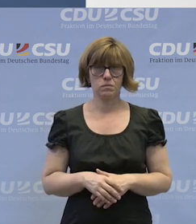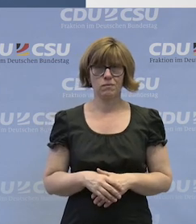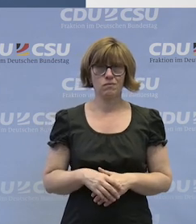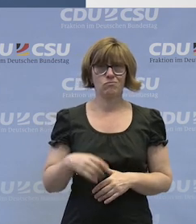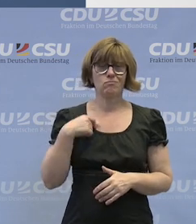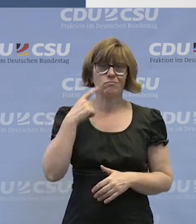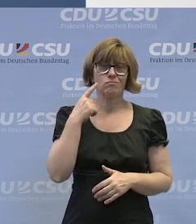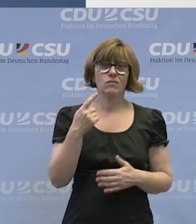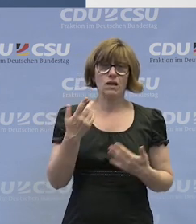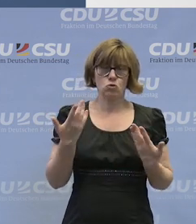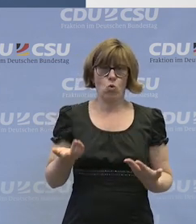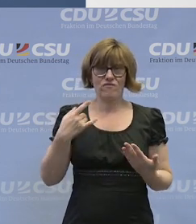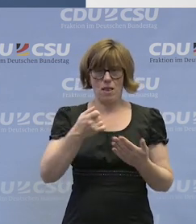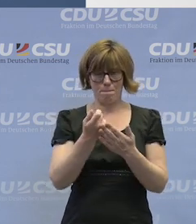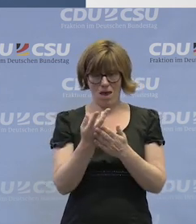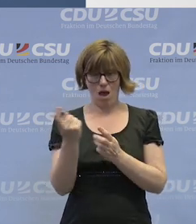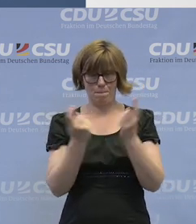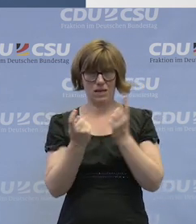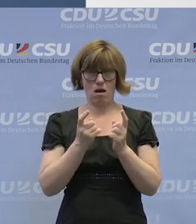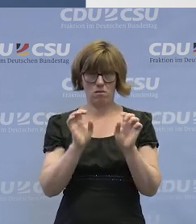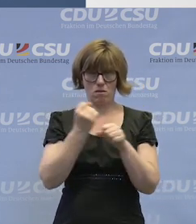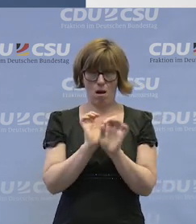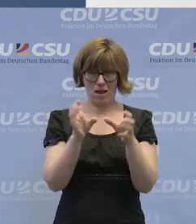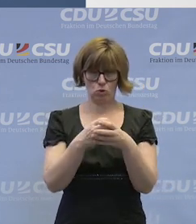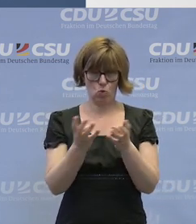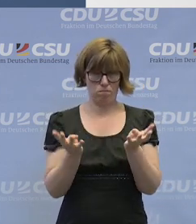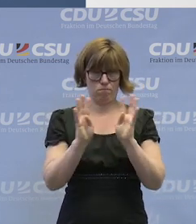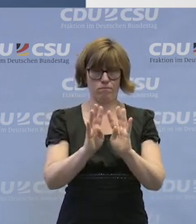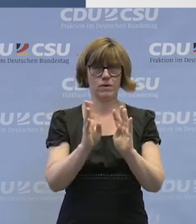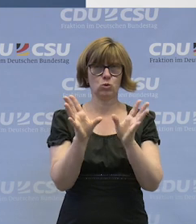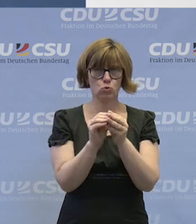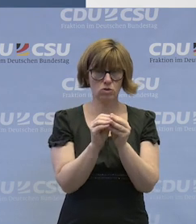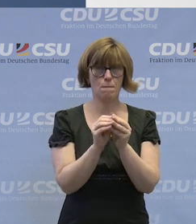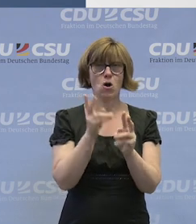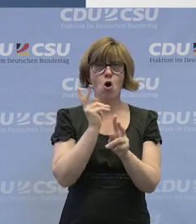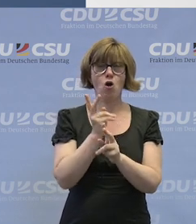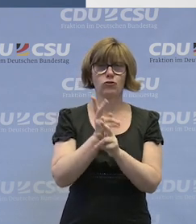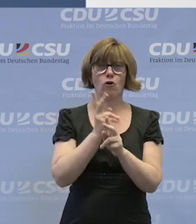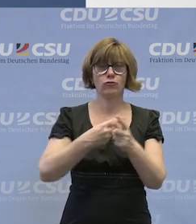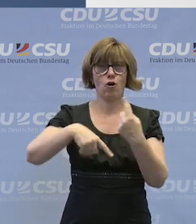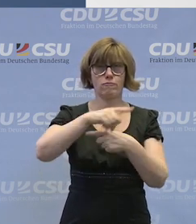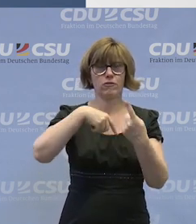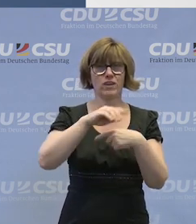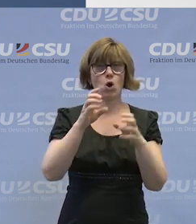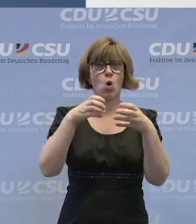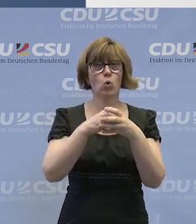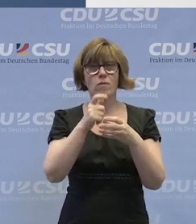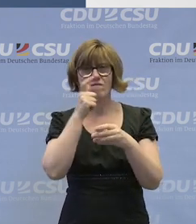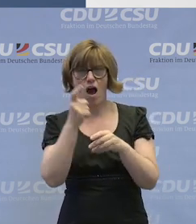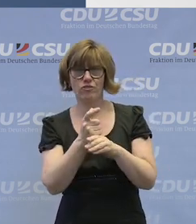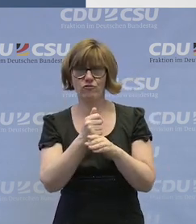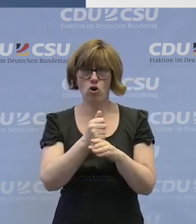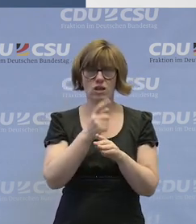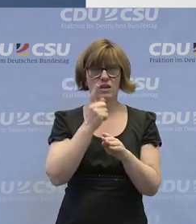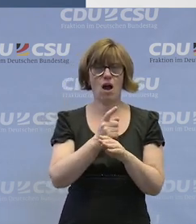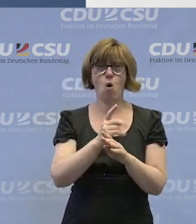wenn mehrere Migranten in den Arbeitsgruppen aktiv sind, oftmals auch die Gruppenverantwortlichen